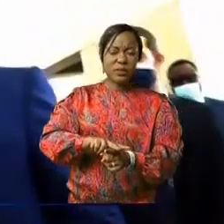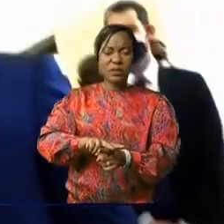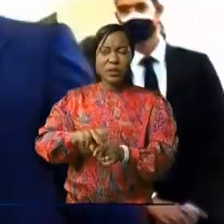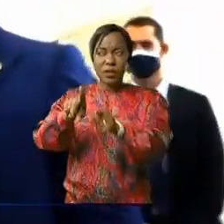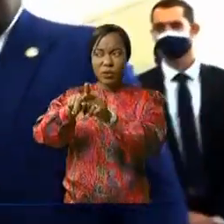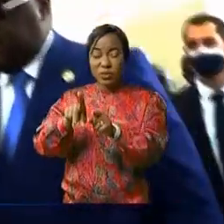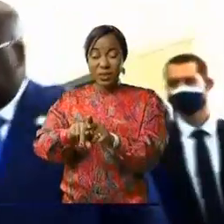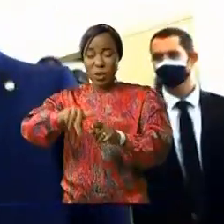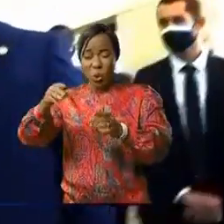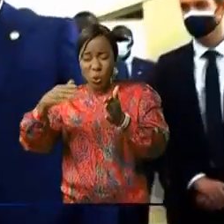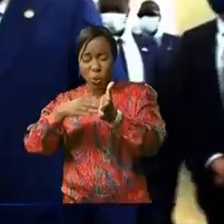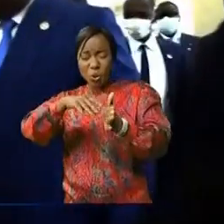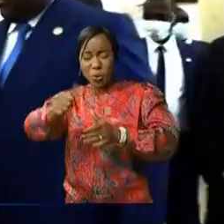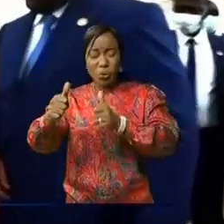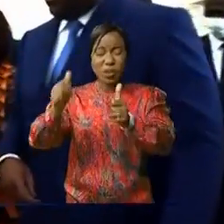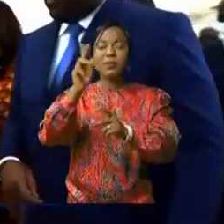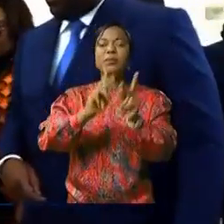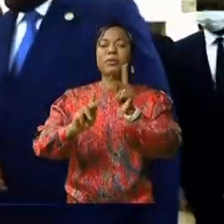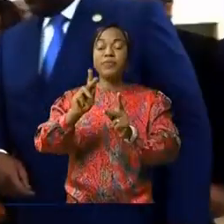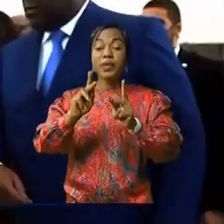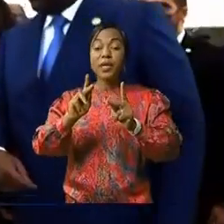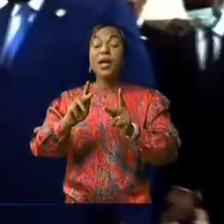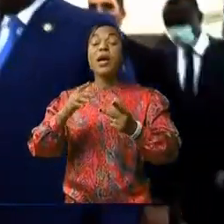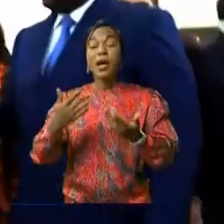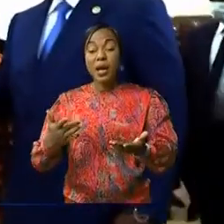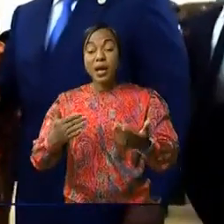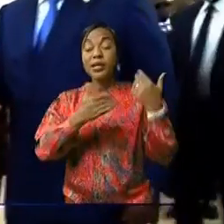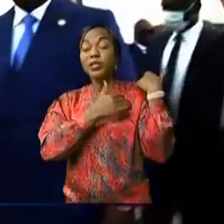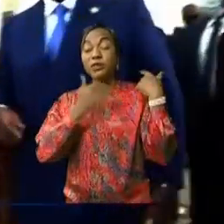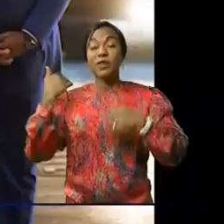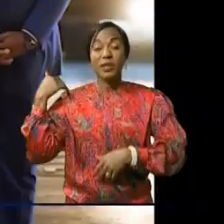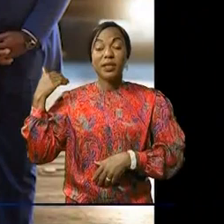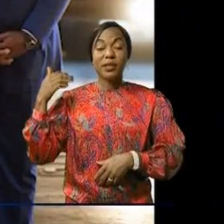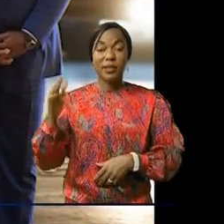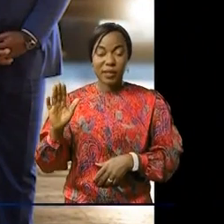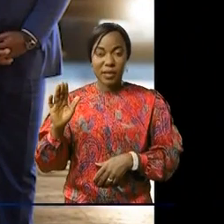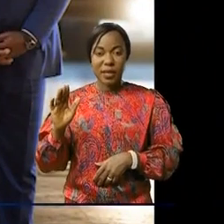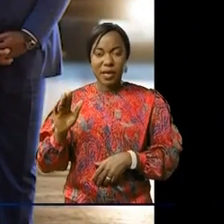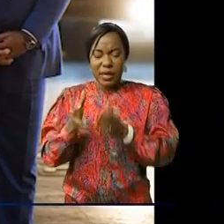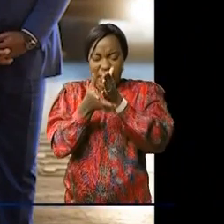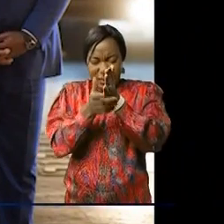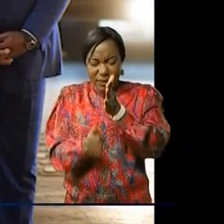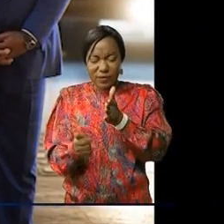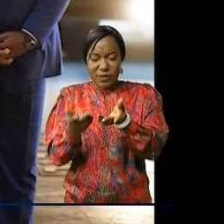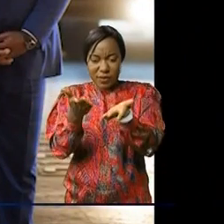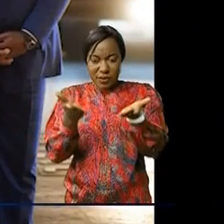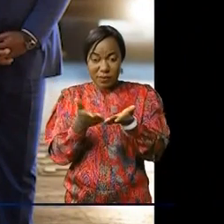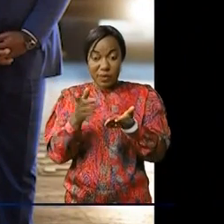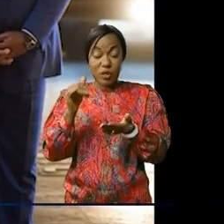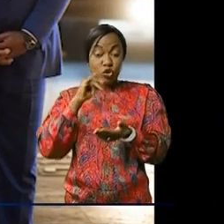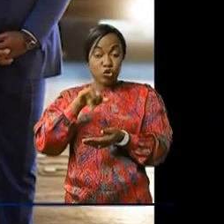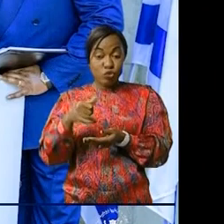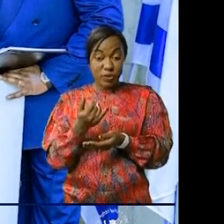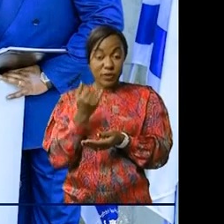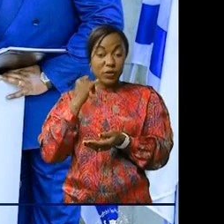contre un peuple. Très ému, le chef de l'État, Félix Antoine Tshisekedi-Chulombo, a qualifié l'Holocauste juif